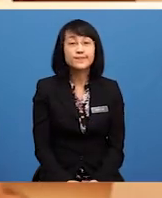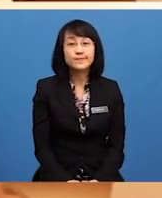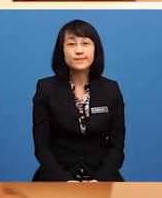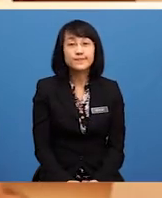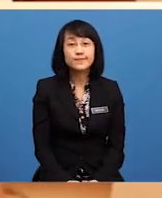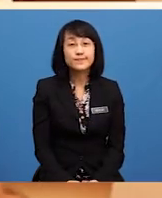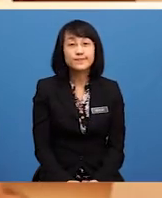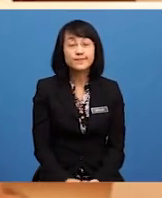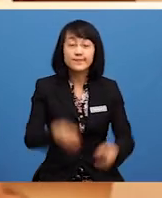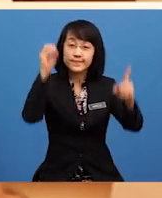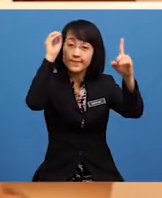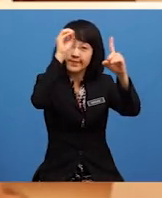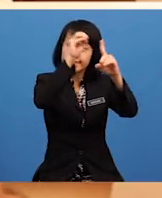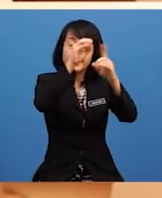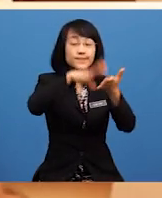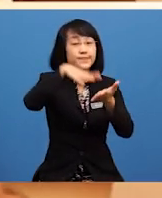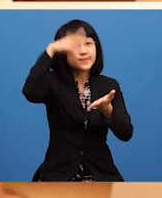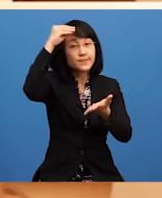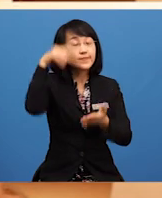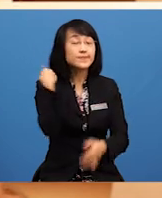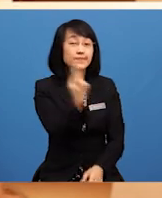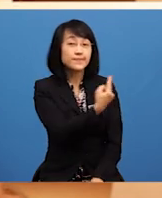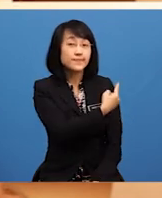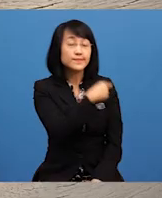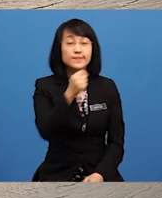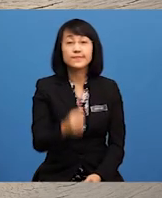Objektif pembelajaran kita ialah